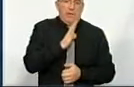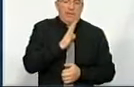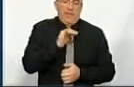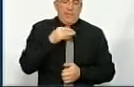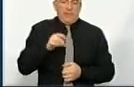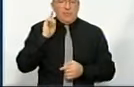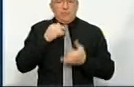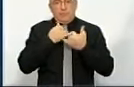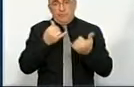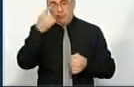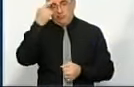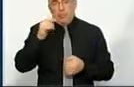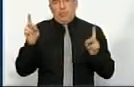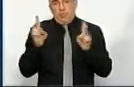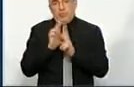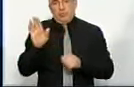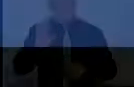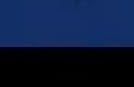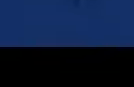сурдоперекладач Руслан Вихівський. До зустрічі!